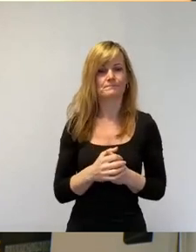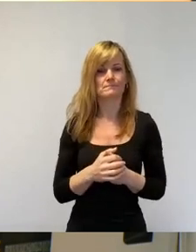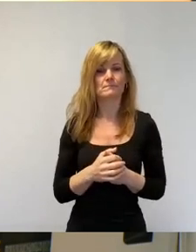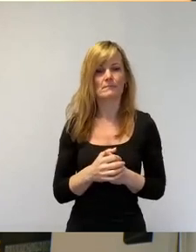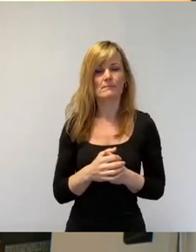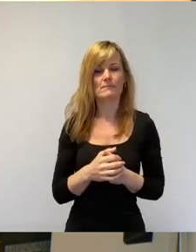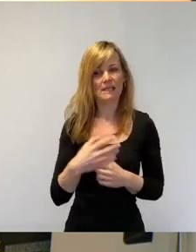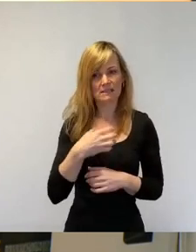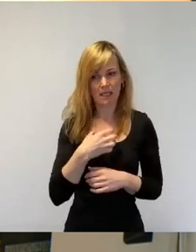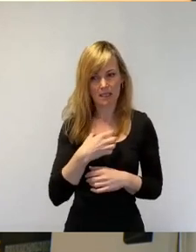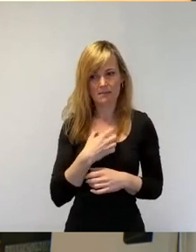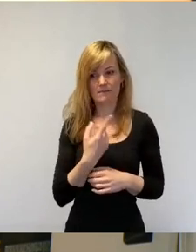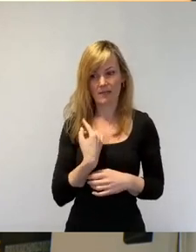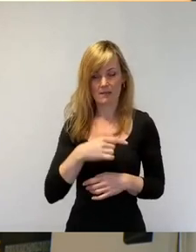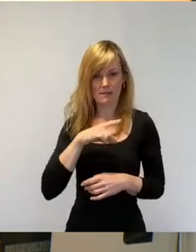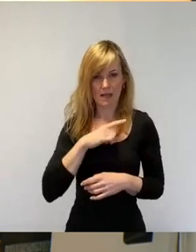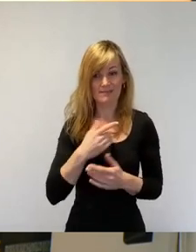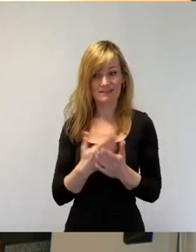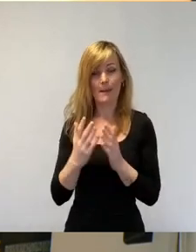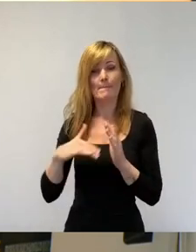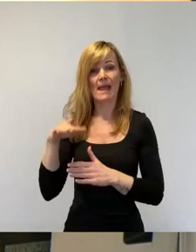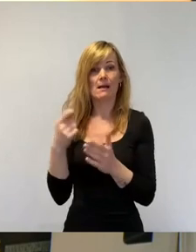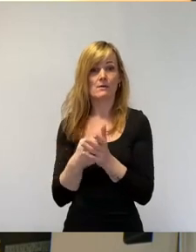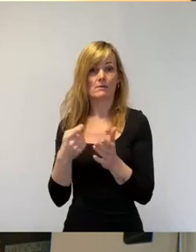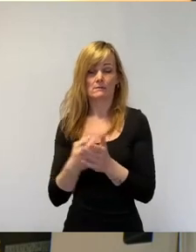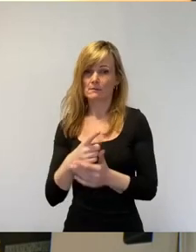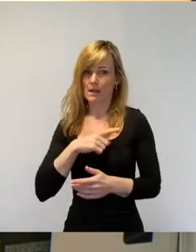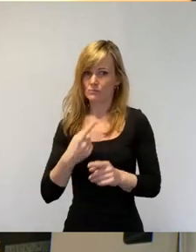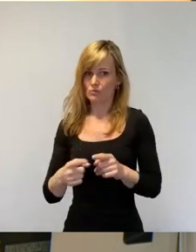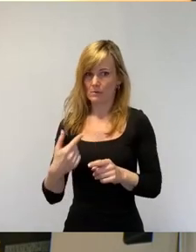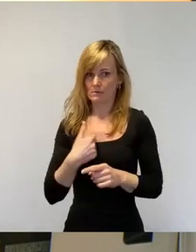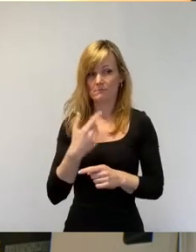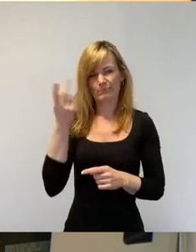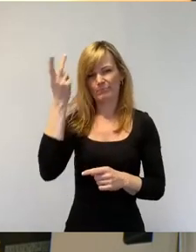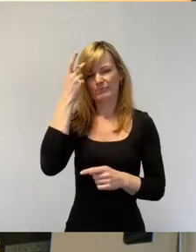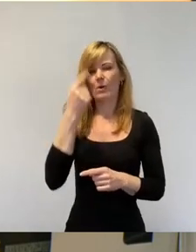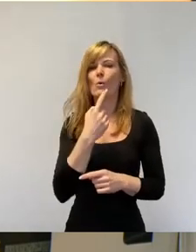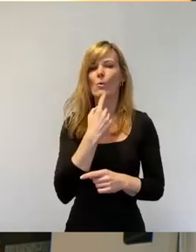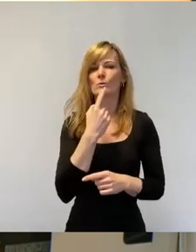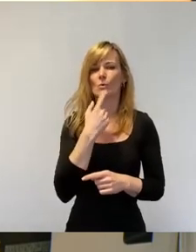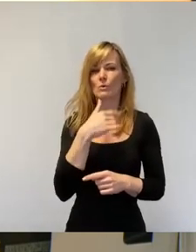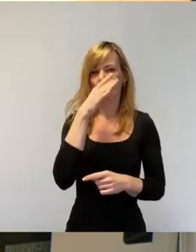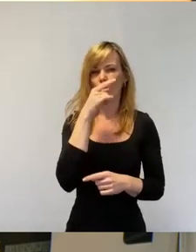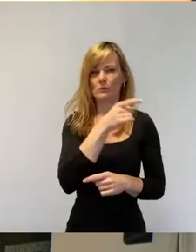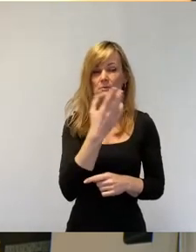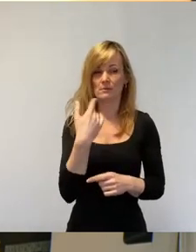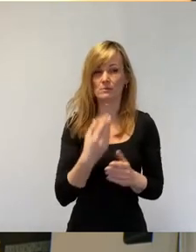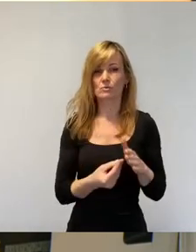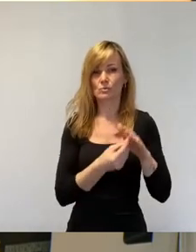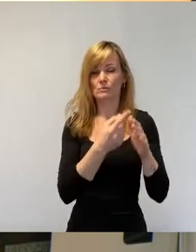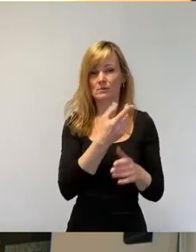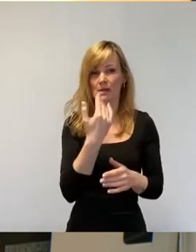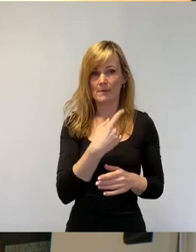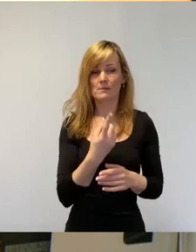eingebrockt. Ich erinnere nur an Rot-Rot-Grün und die Unterstützung der zu teuren und unserer Meinung nach zu falschen Unterbringungen.